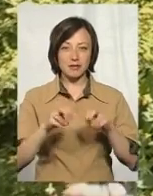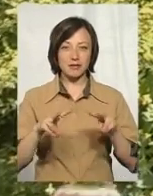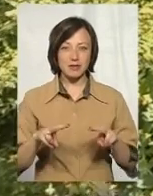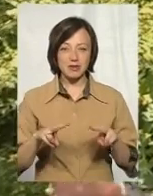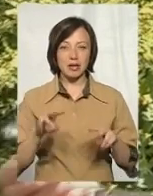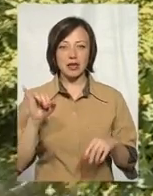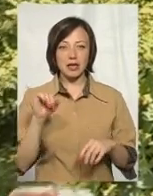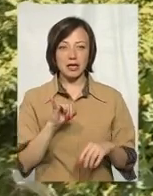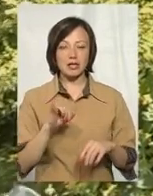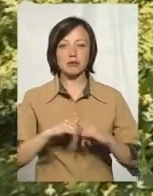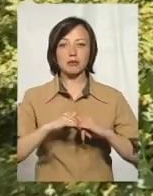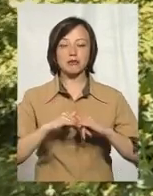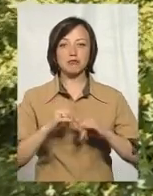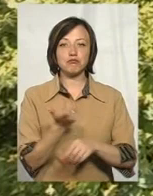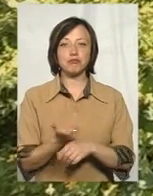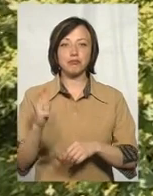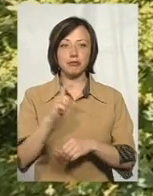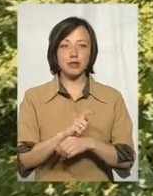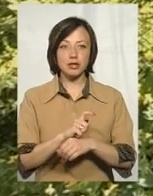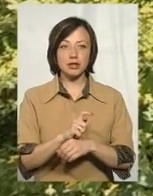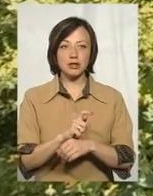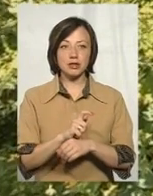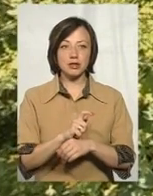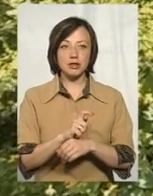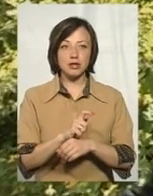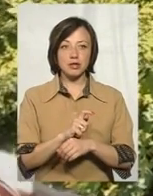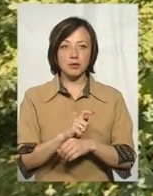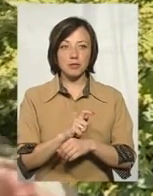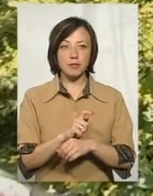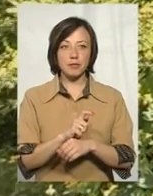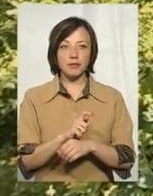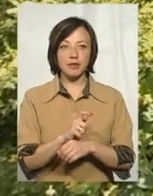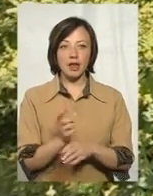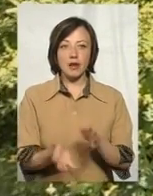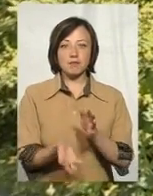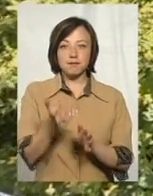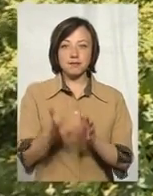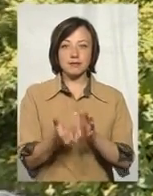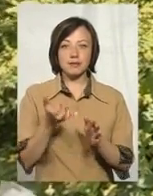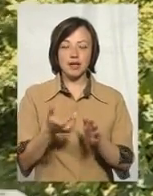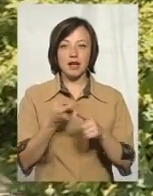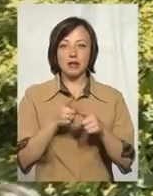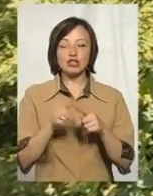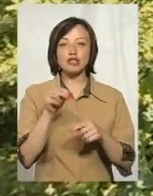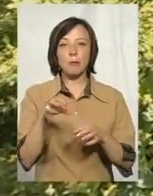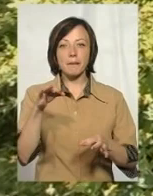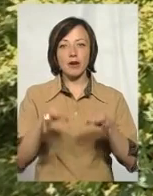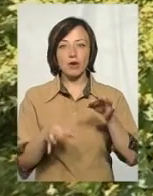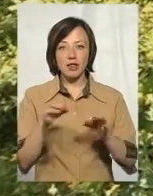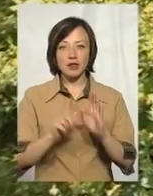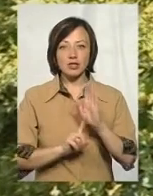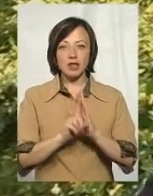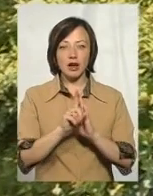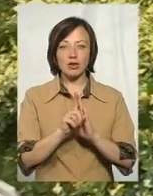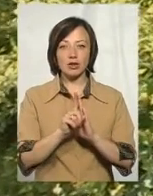беруть більшим дебітом, чи є в природній приток, починаються суфузійні процеси в самій